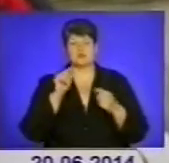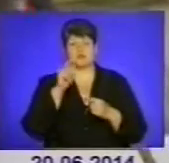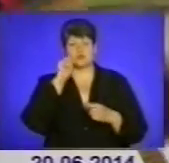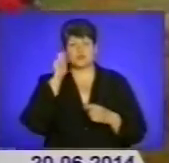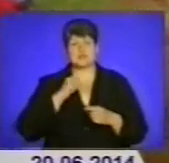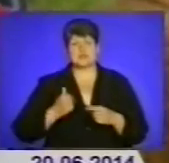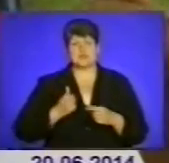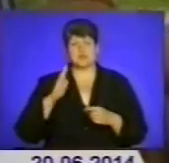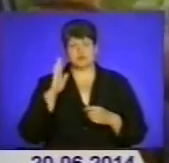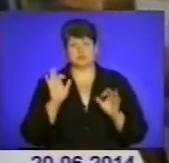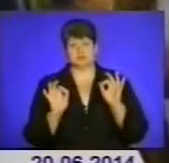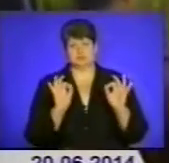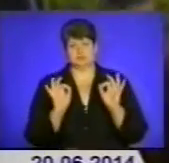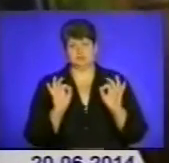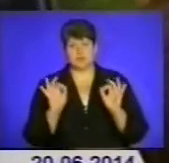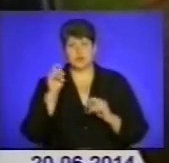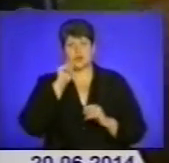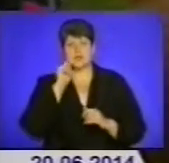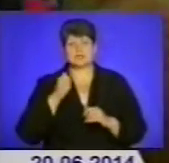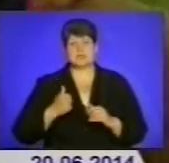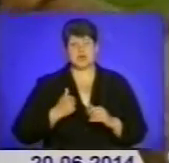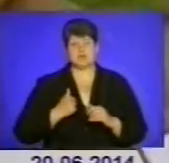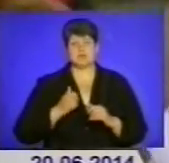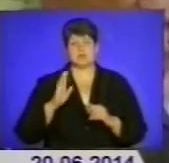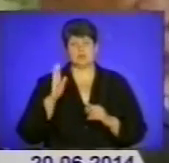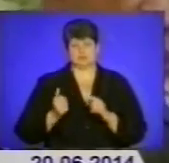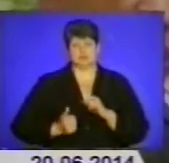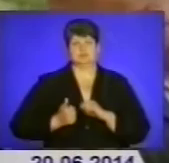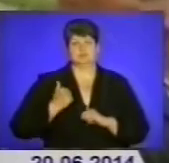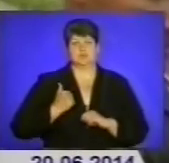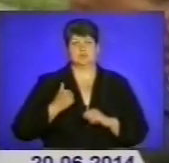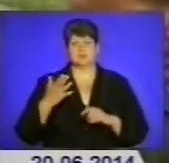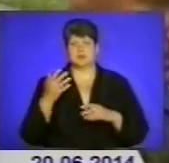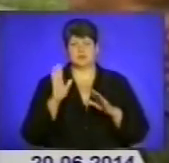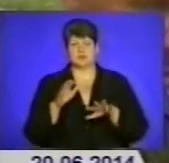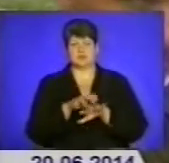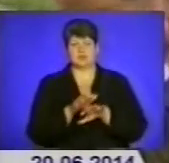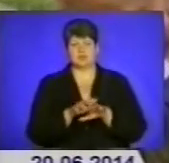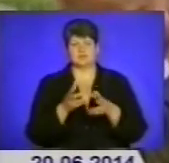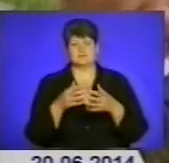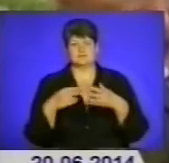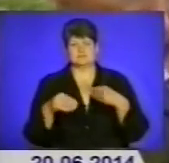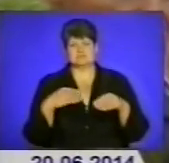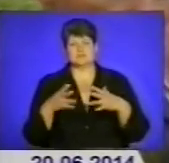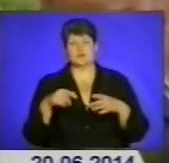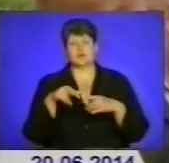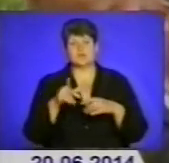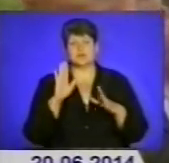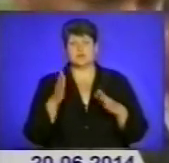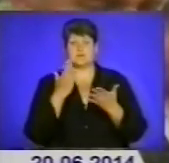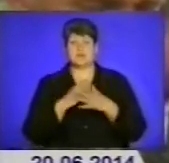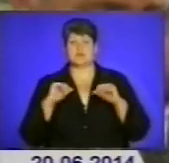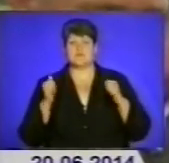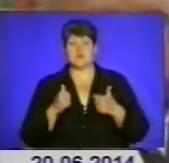буде справді боєздатна, що українська армія буде той, якою ми зможемо пошатитися, що вона не буде в лаптях ходити, не мати належний і форм, і отік, і нежилети,